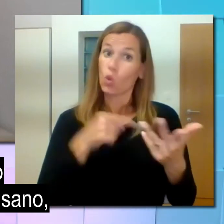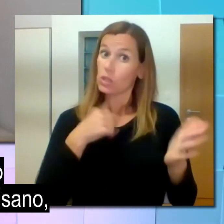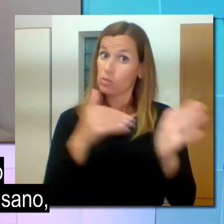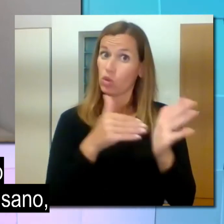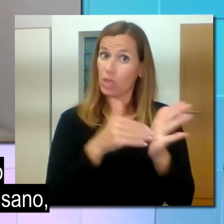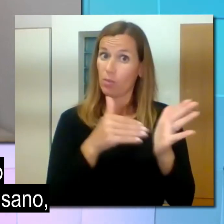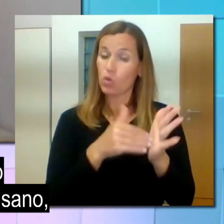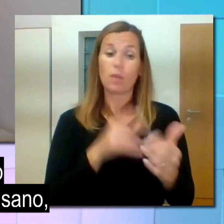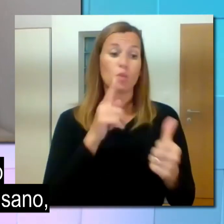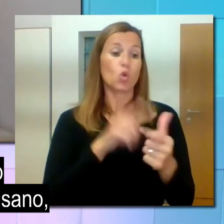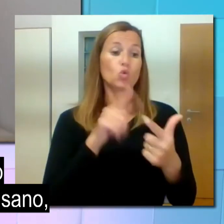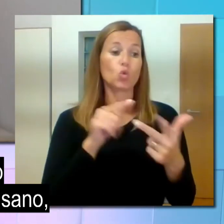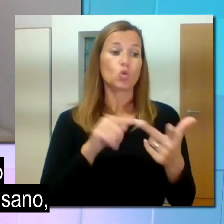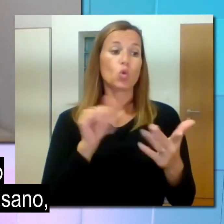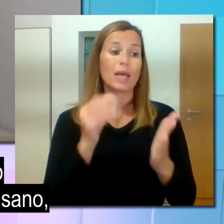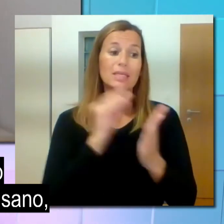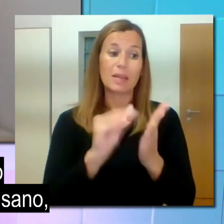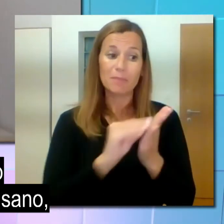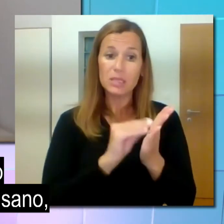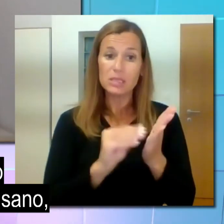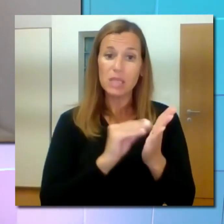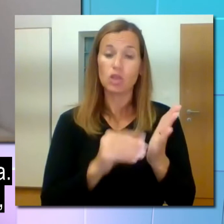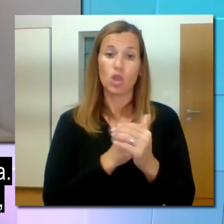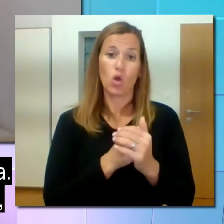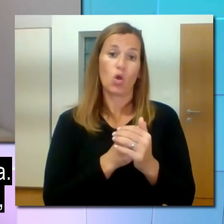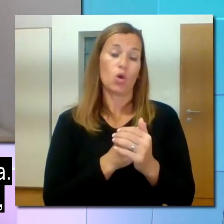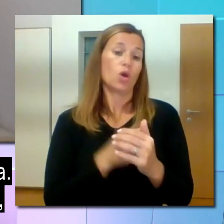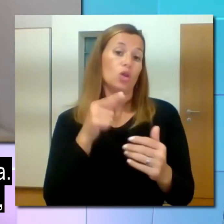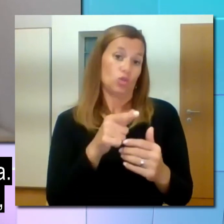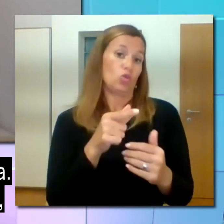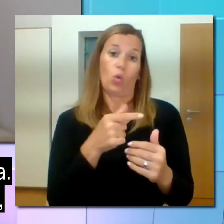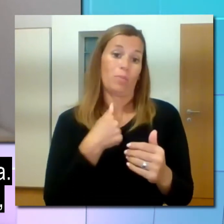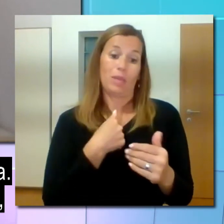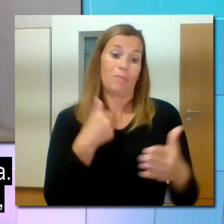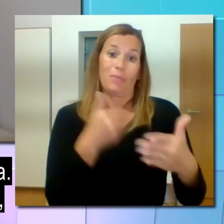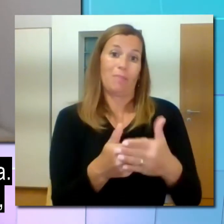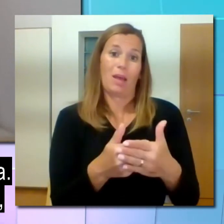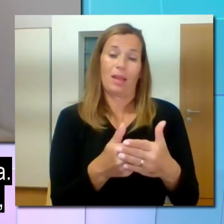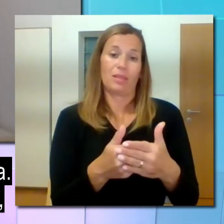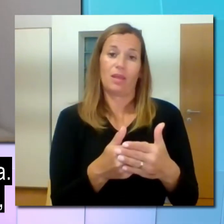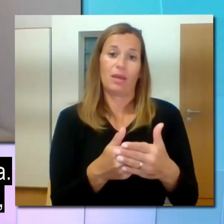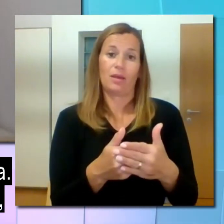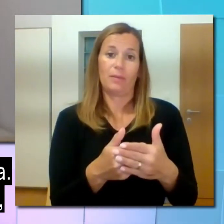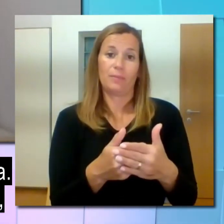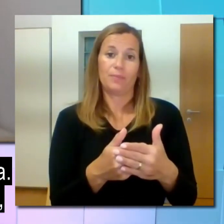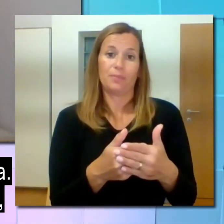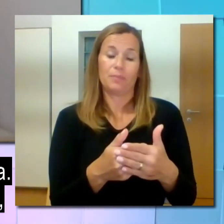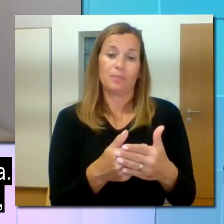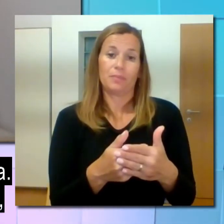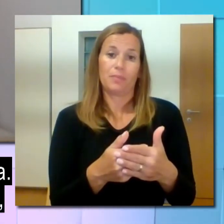potrebujem, to pa to je zapisano, to mi dejansko pripada. In